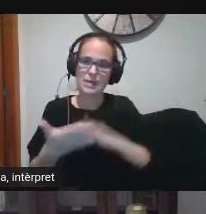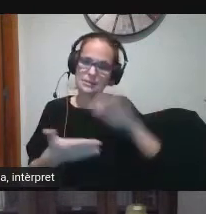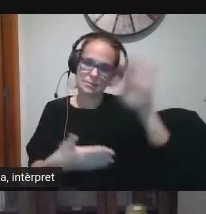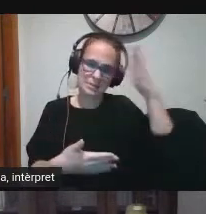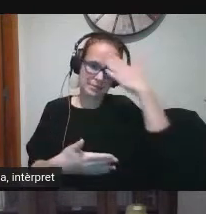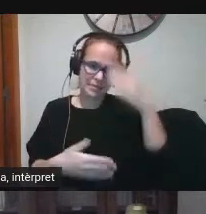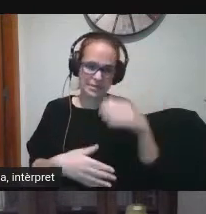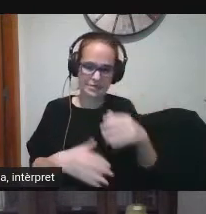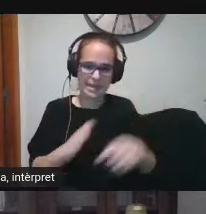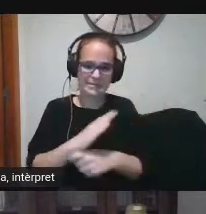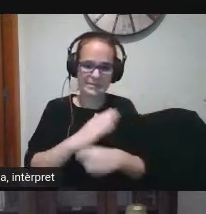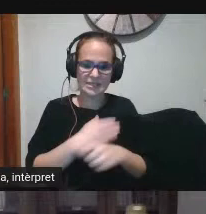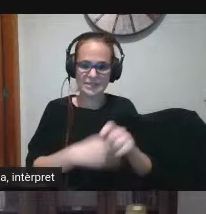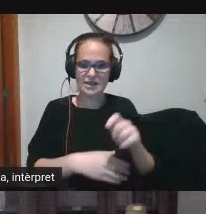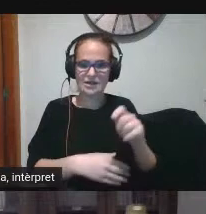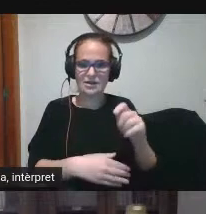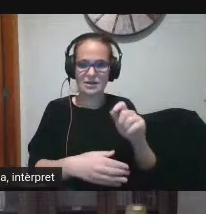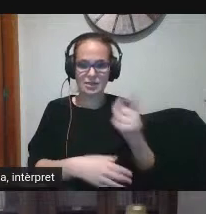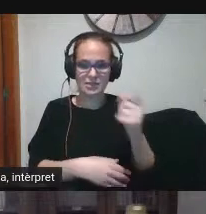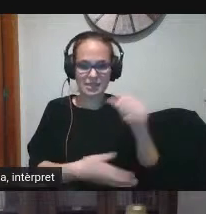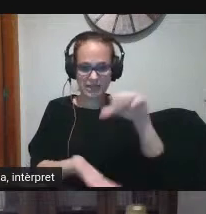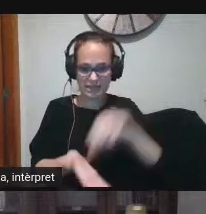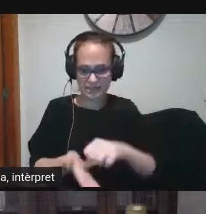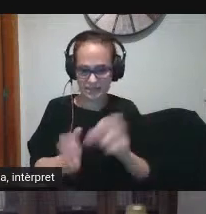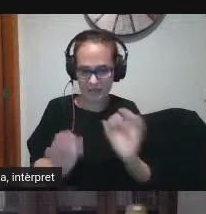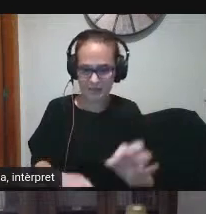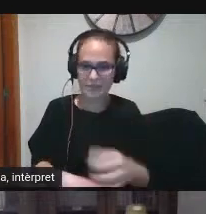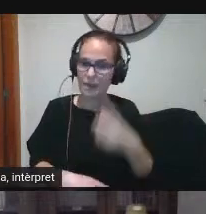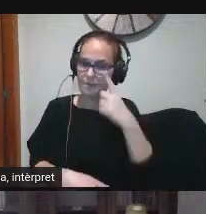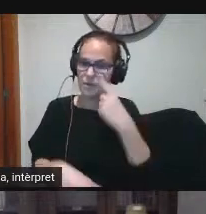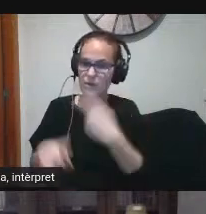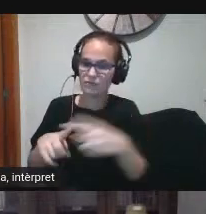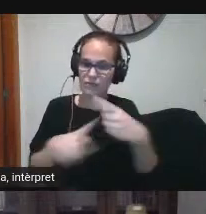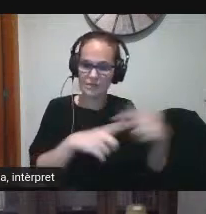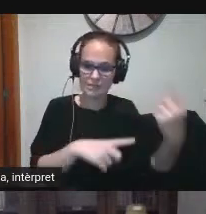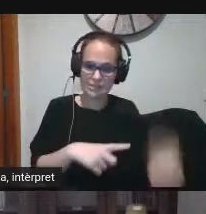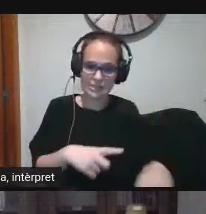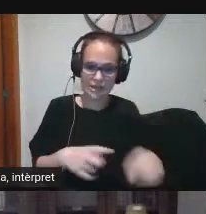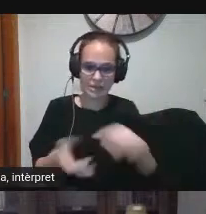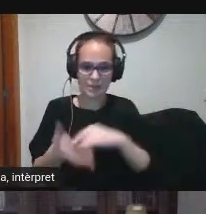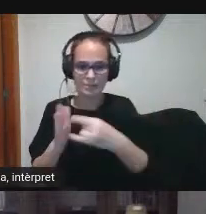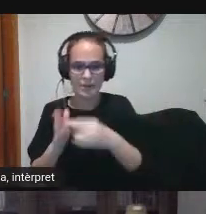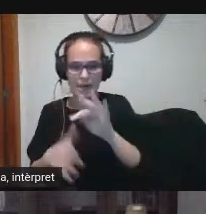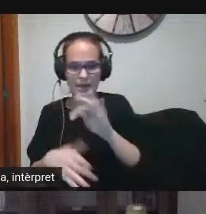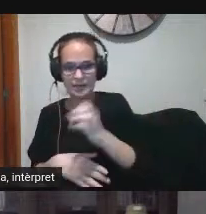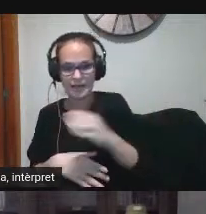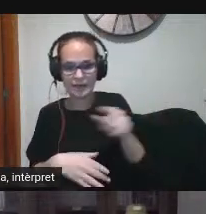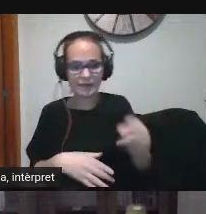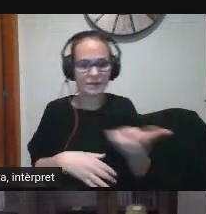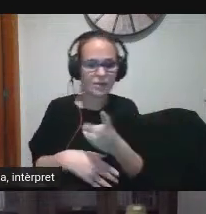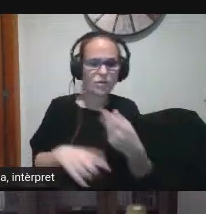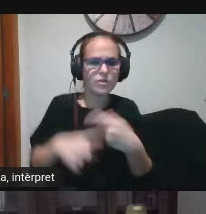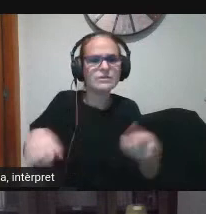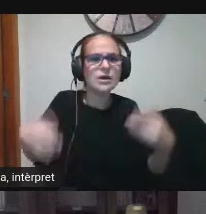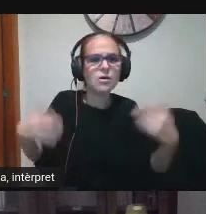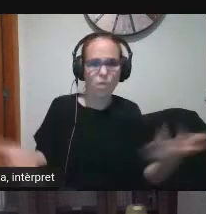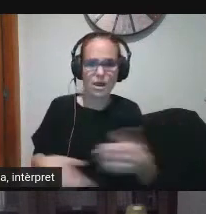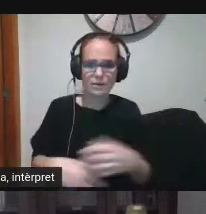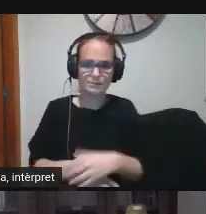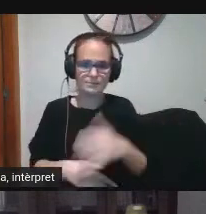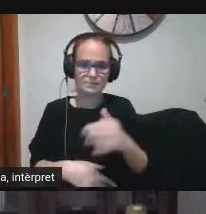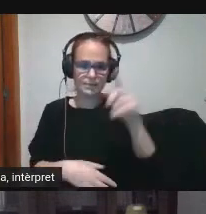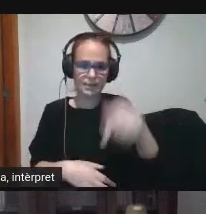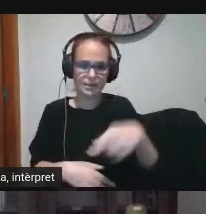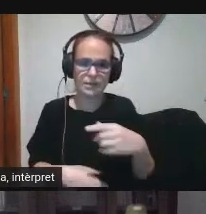'aquesta estratègia digital de centre veure quines diferències té amb el platac relacionar l'estratègia digital de